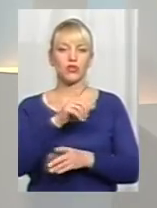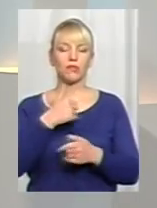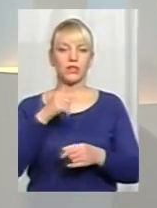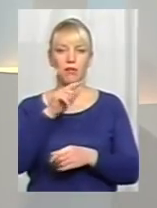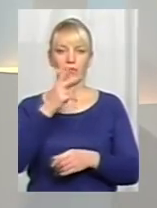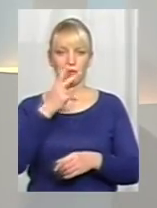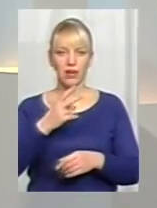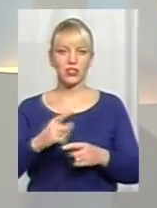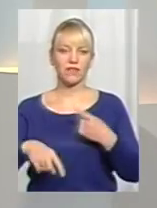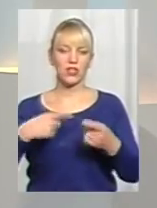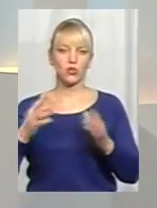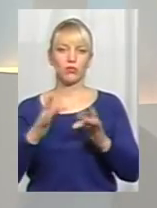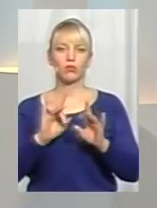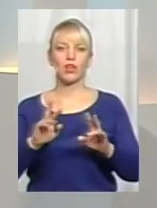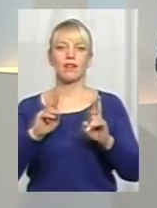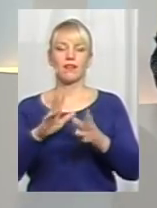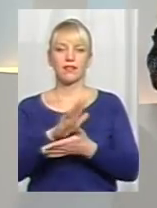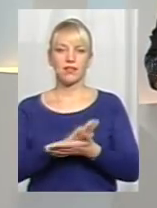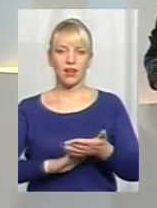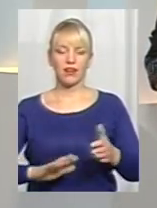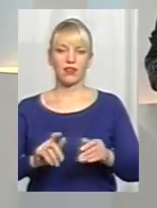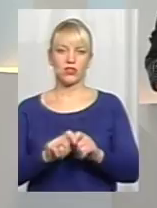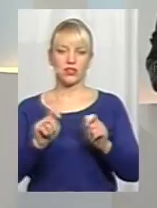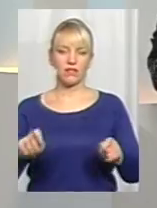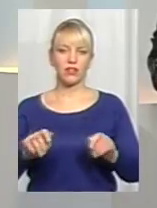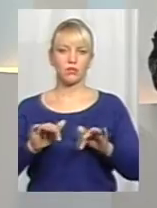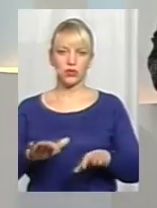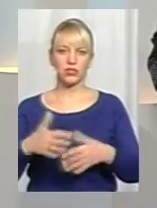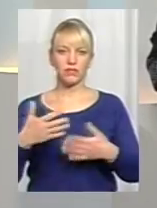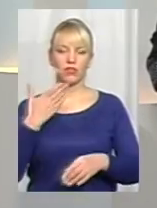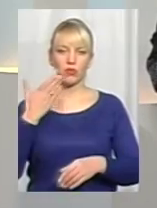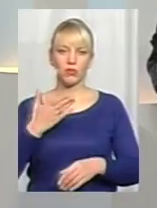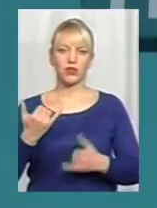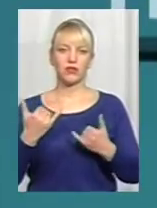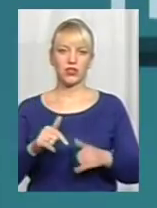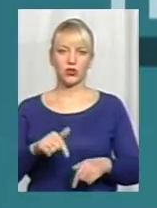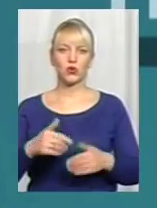у наступному сюжеті. Як далі розгортались події вже в коментарях у цій студії.